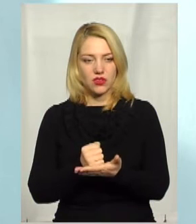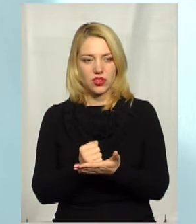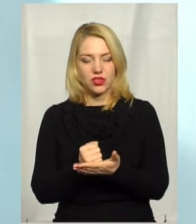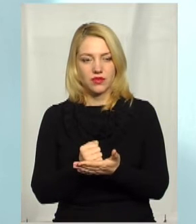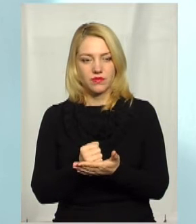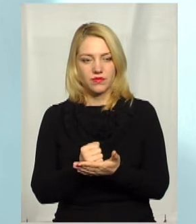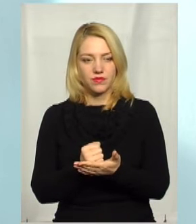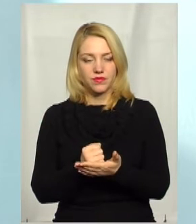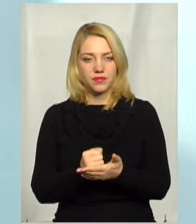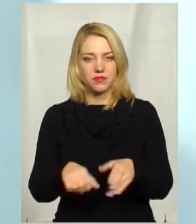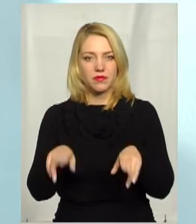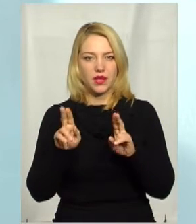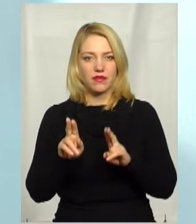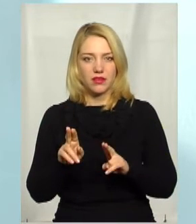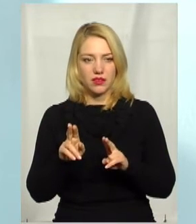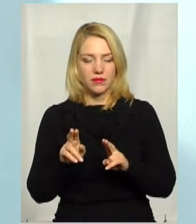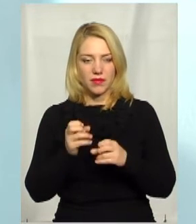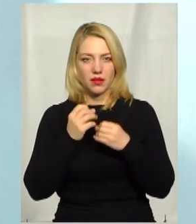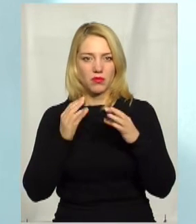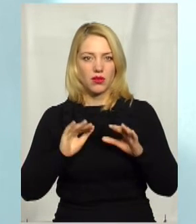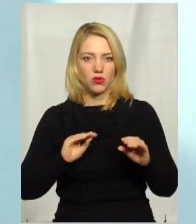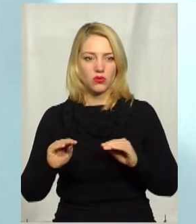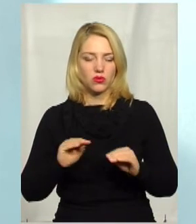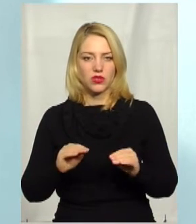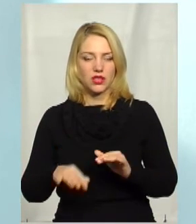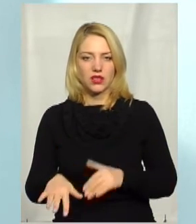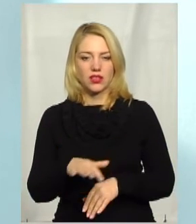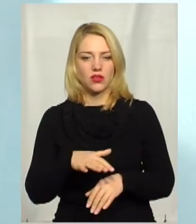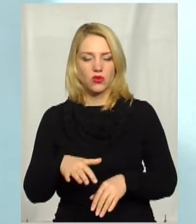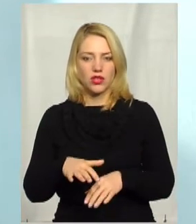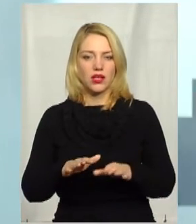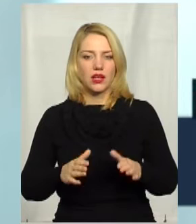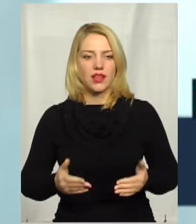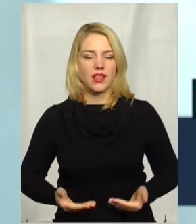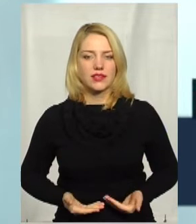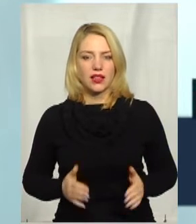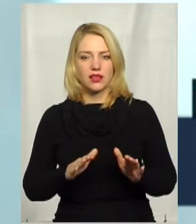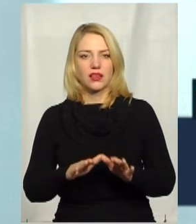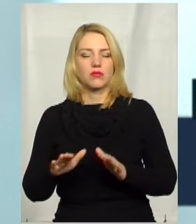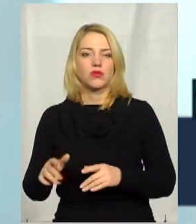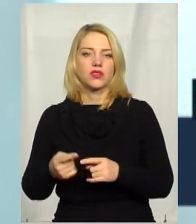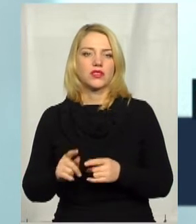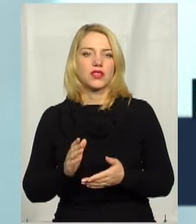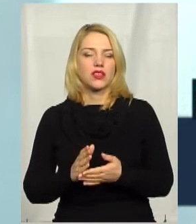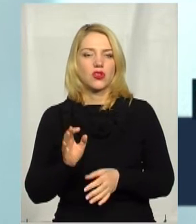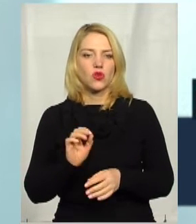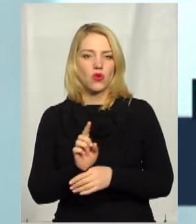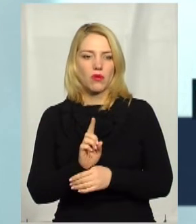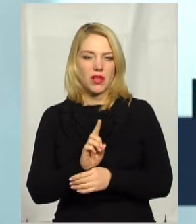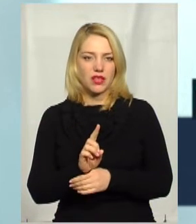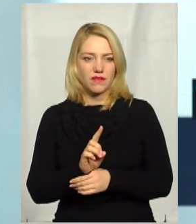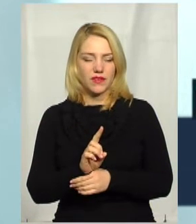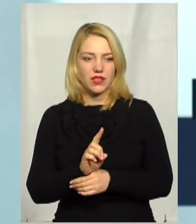правила благоустрою територій населених пунктів. Це є нормативно